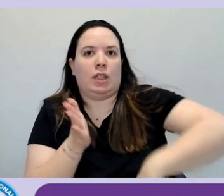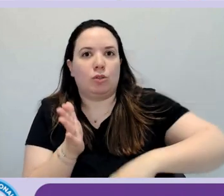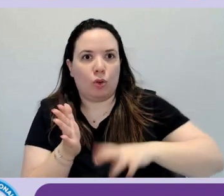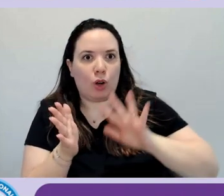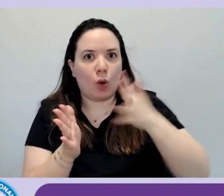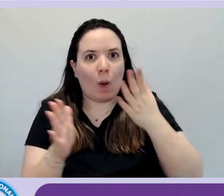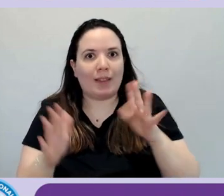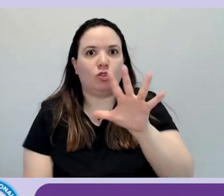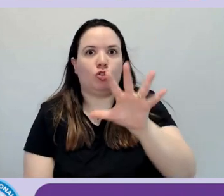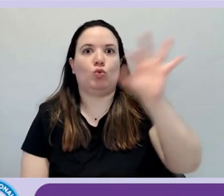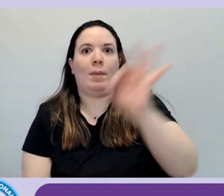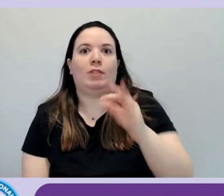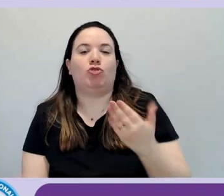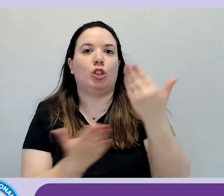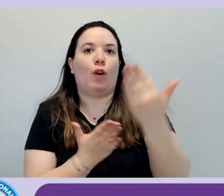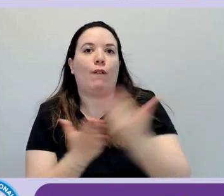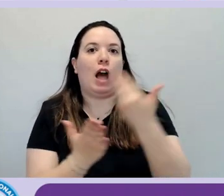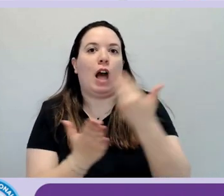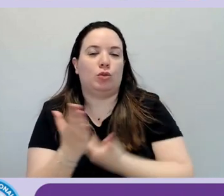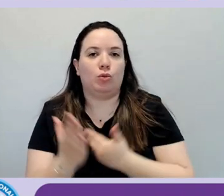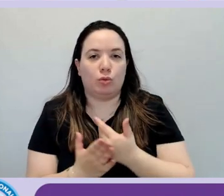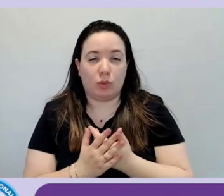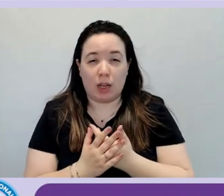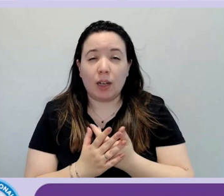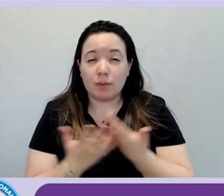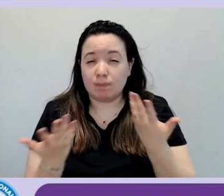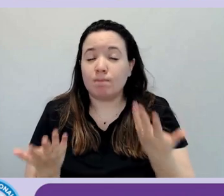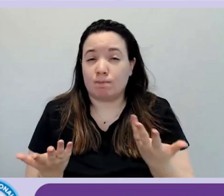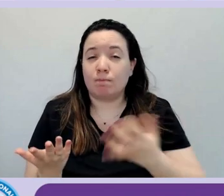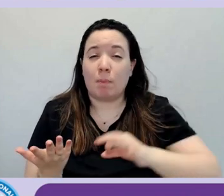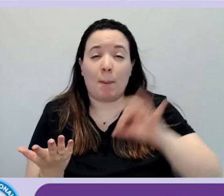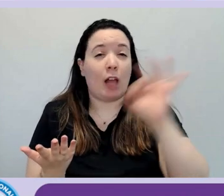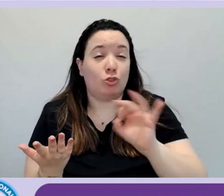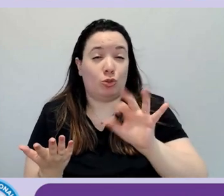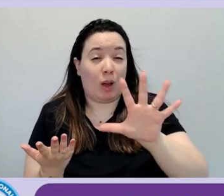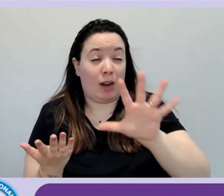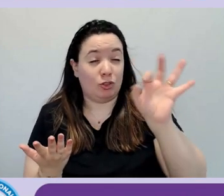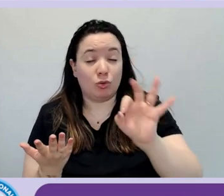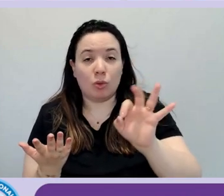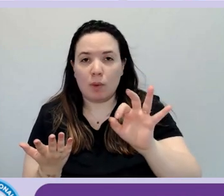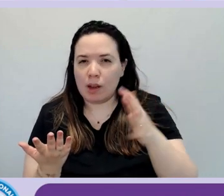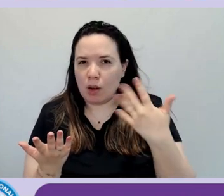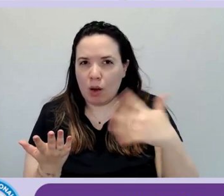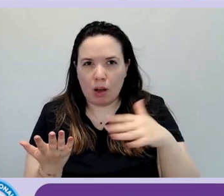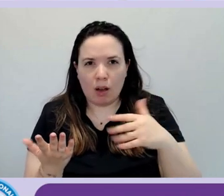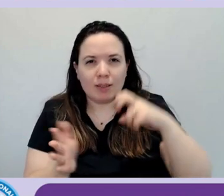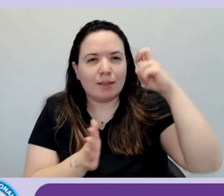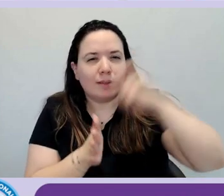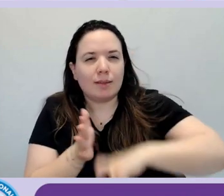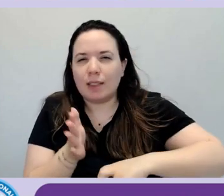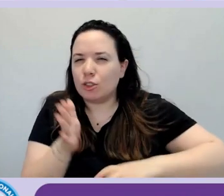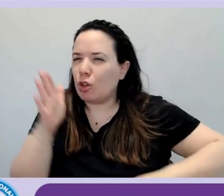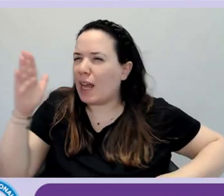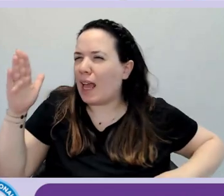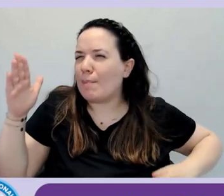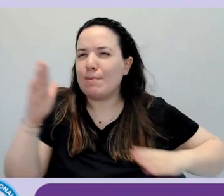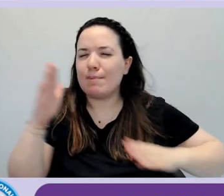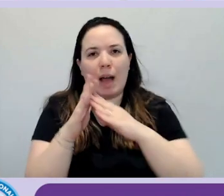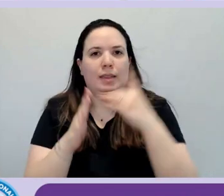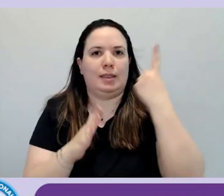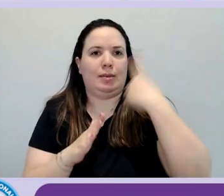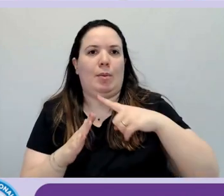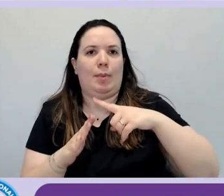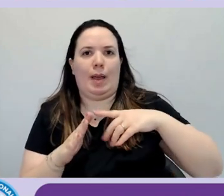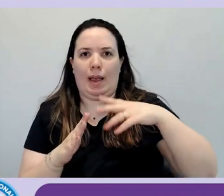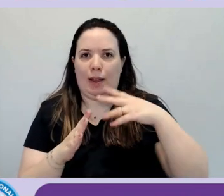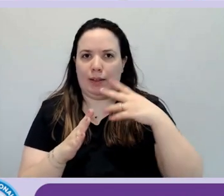che ad oggi è la sanzione a livello percentuale più alta che esista in ambito digitale a livello nazionale. Pensate